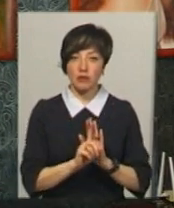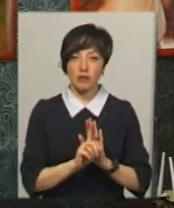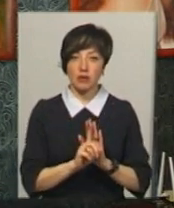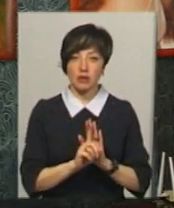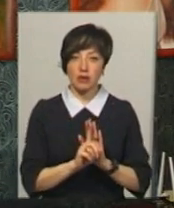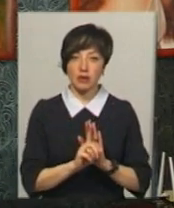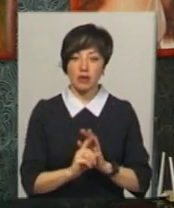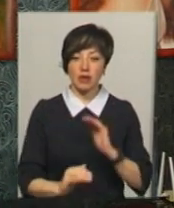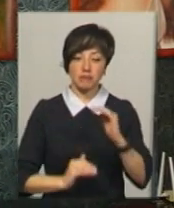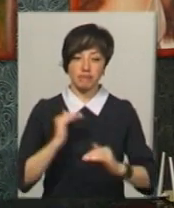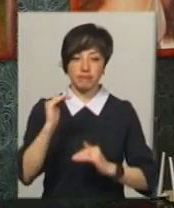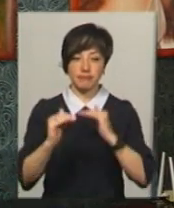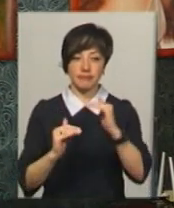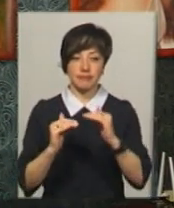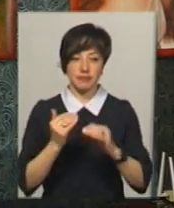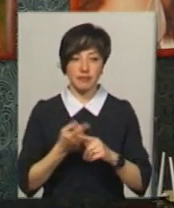рівні вище.